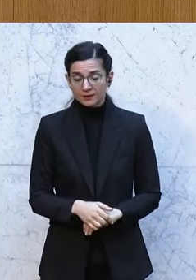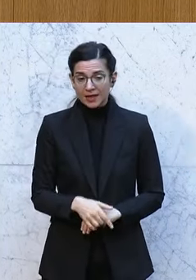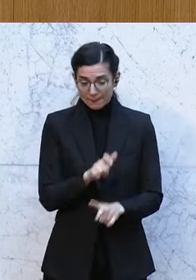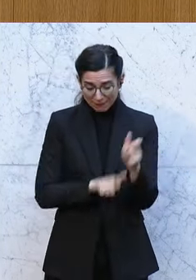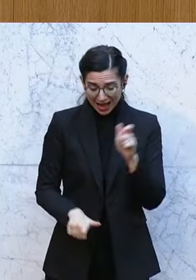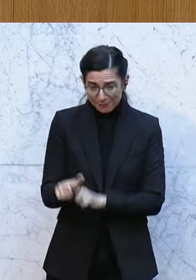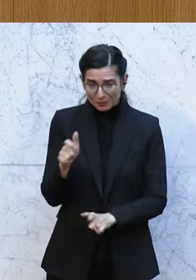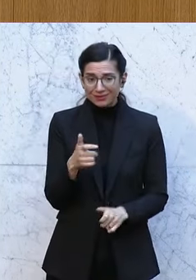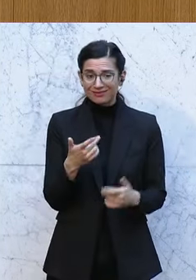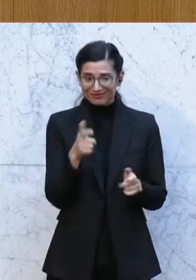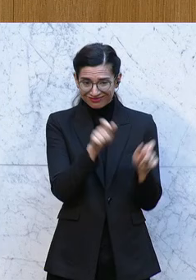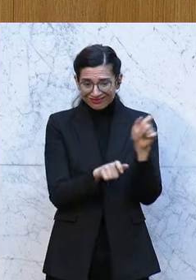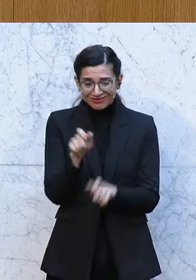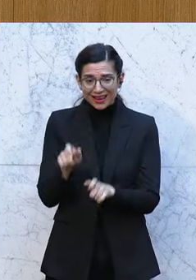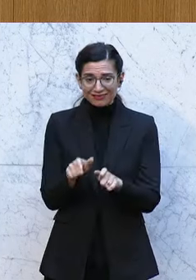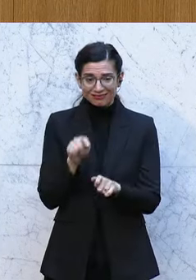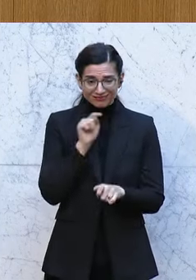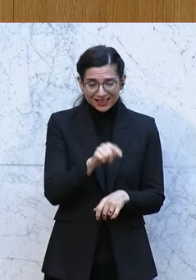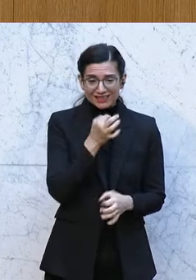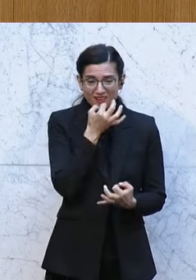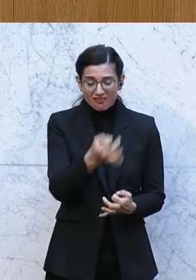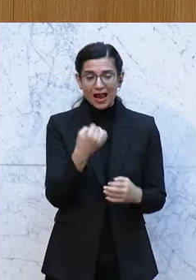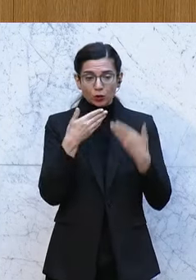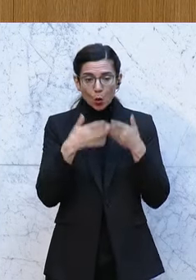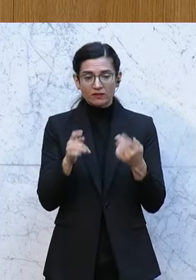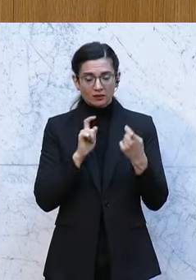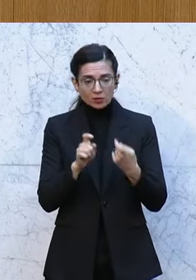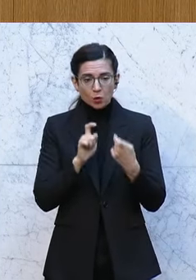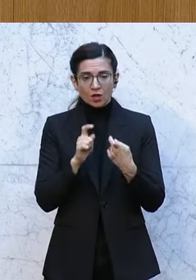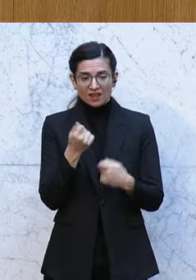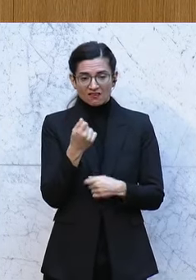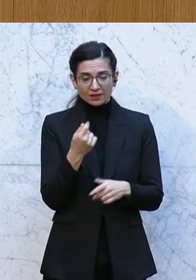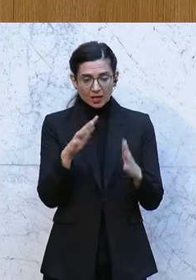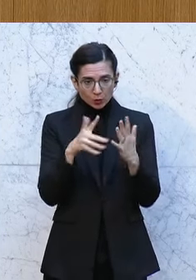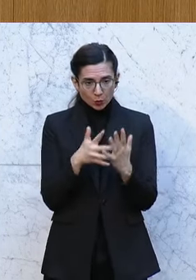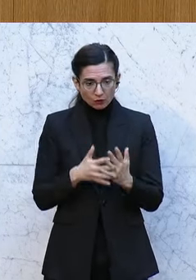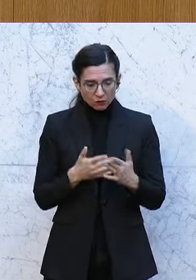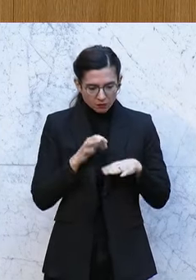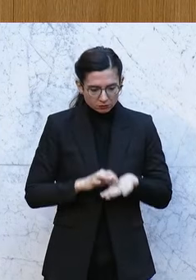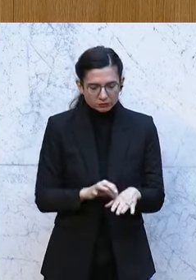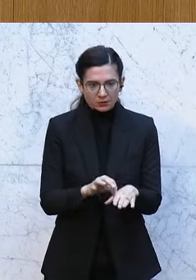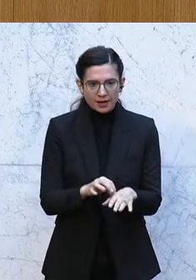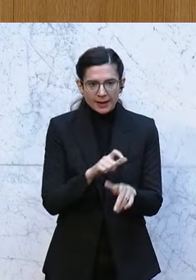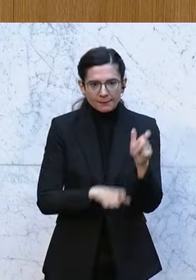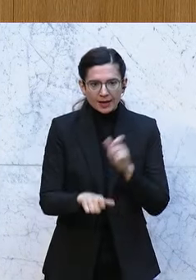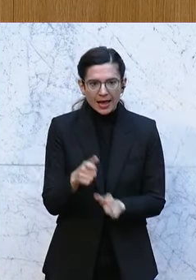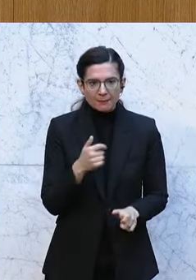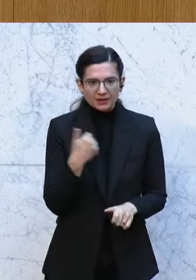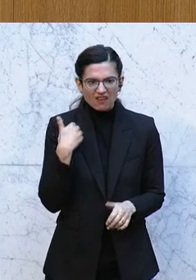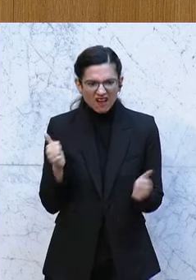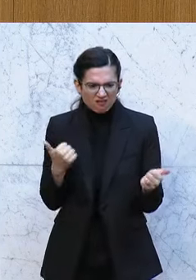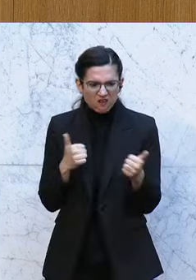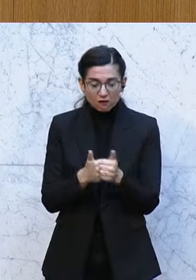Beamten, die im Zuge dieser Anfrage und der öffentlichen Diskussion die Finanzprüfung eingeleitet haben, wurden rechtswidrig